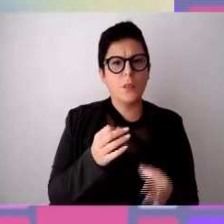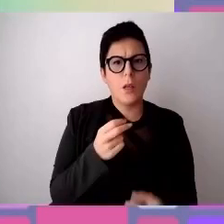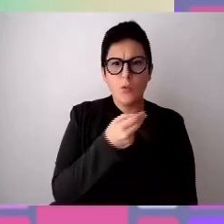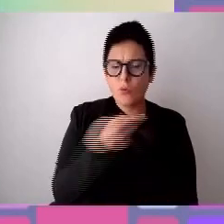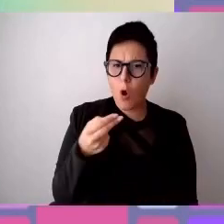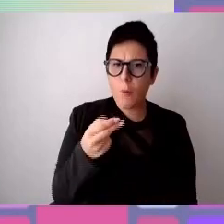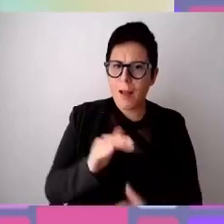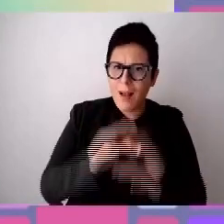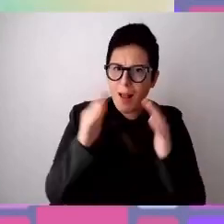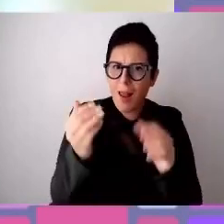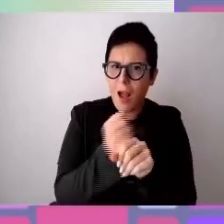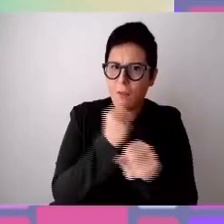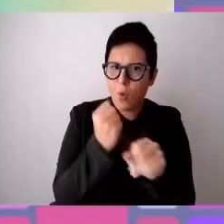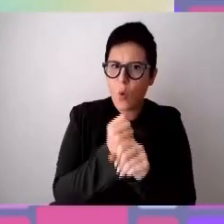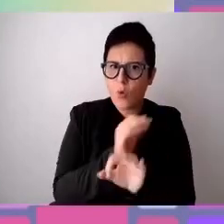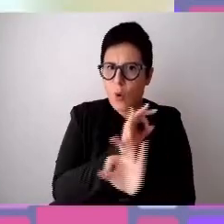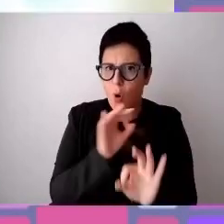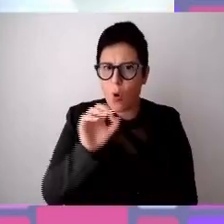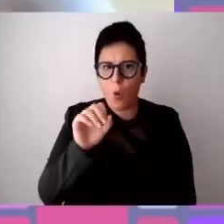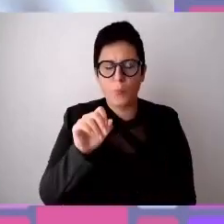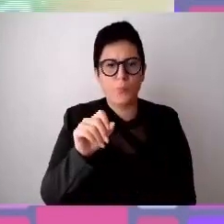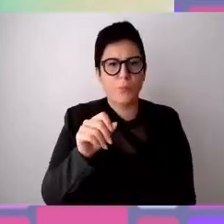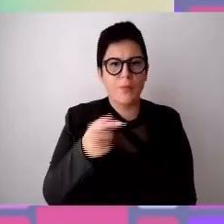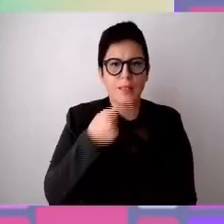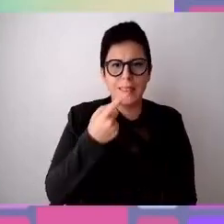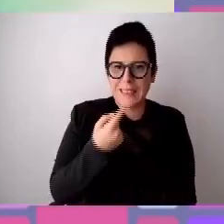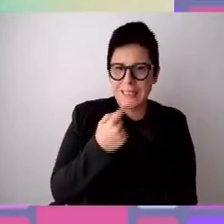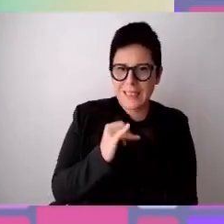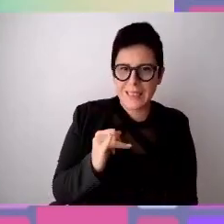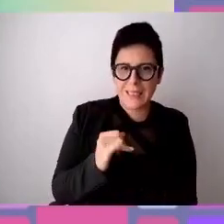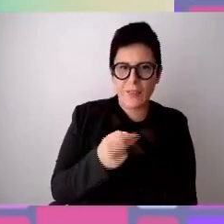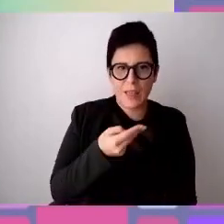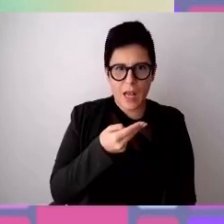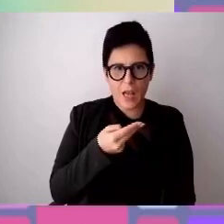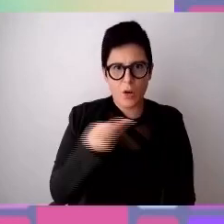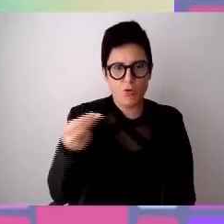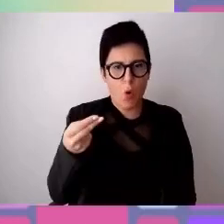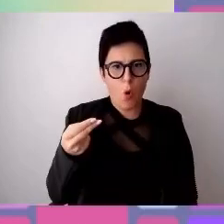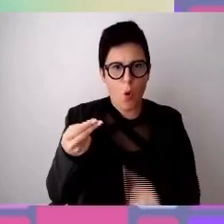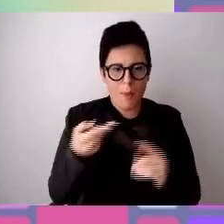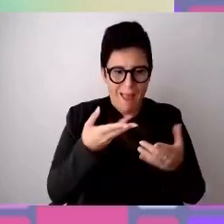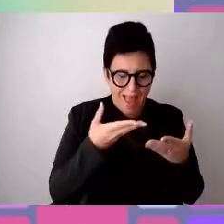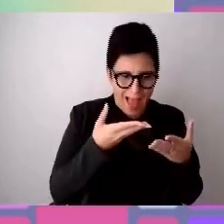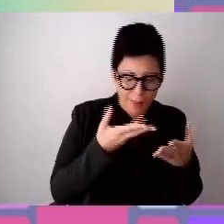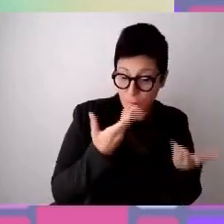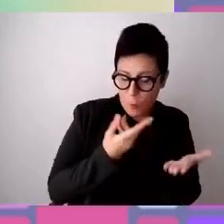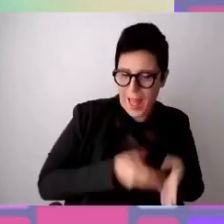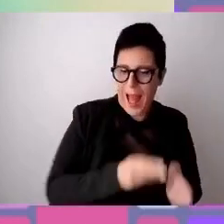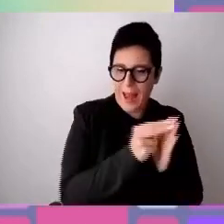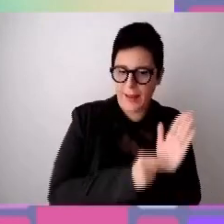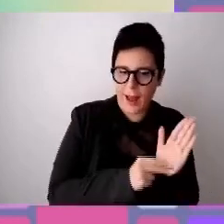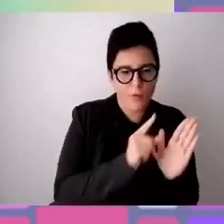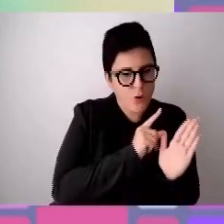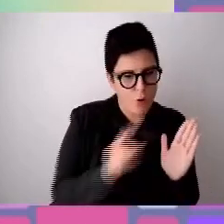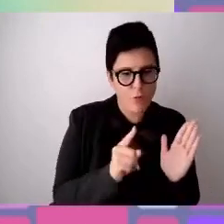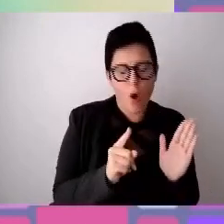all'interno del lavoro, cioè il nome della lezione, che è differente dal nome grafico, a importante, o